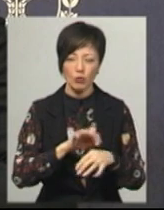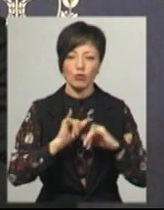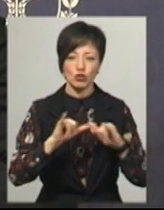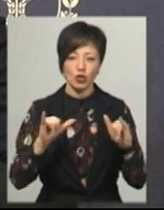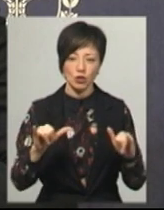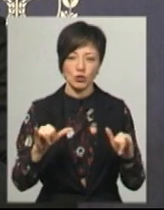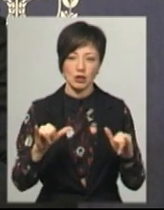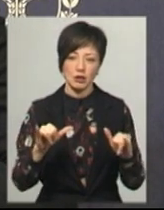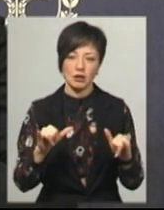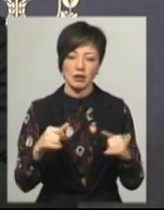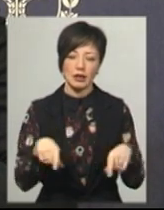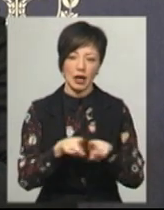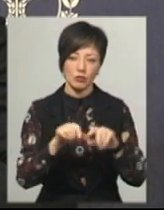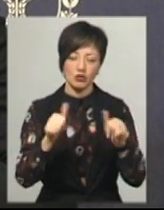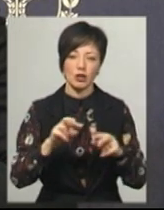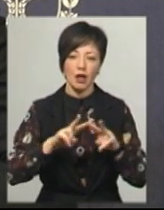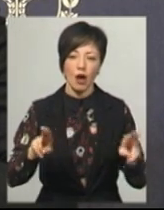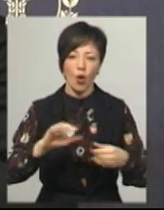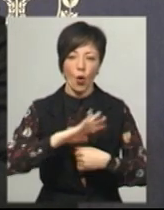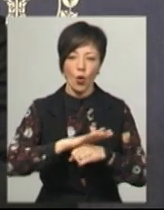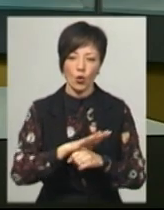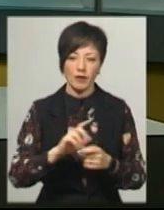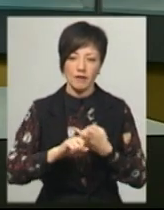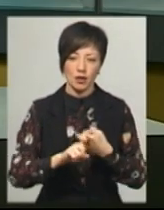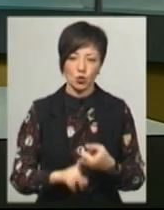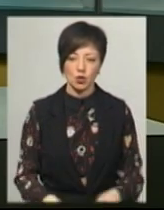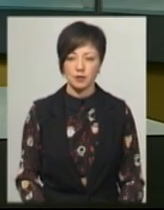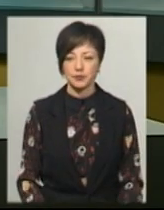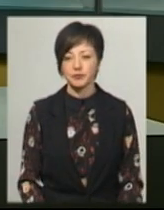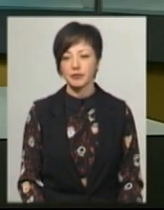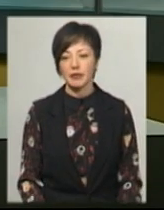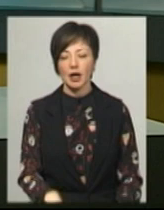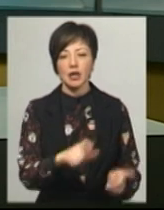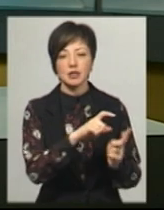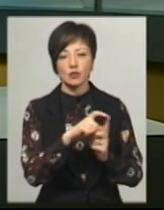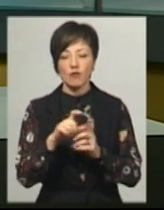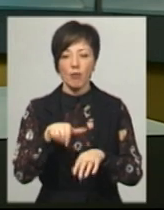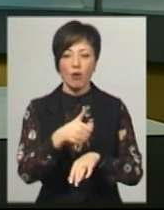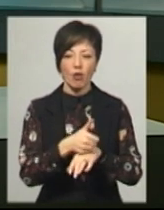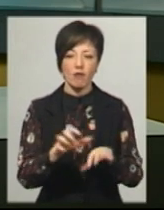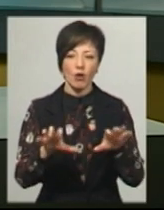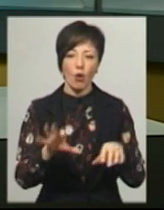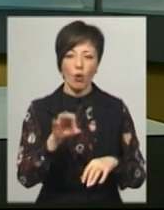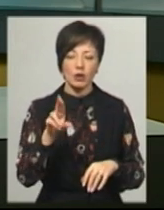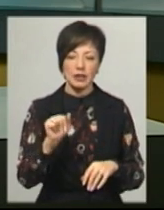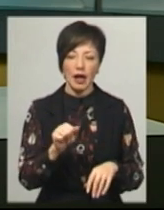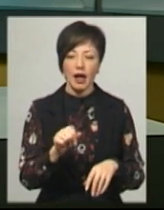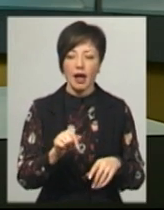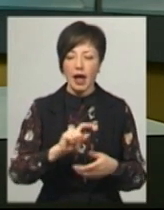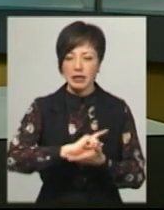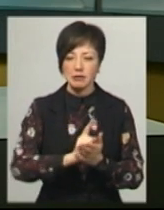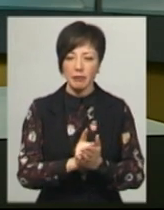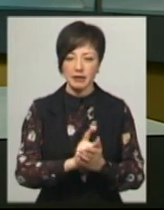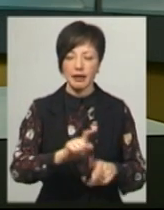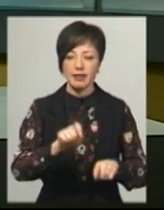поширюється таким чином, як коронавірус. За словами Дмитра Габінета, експрес-тести на Хмельниччину мають